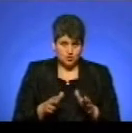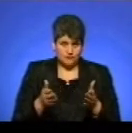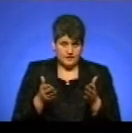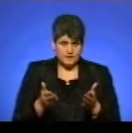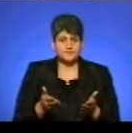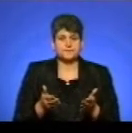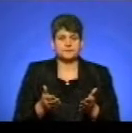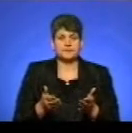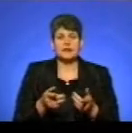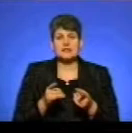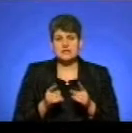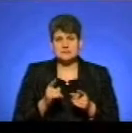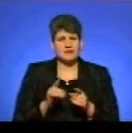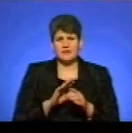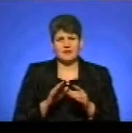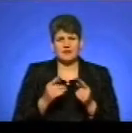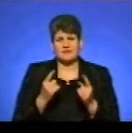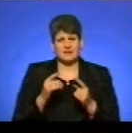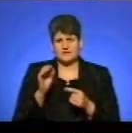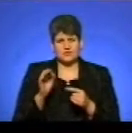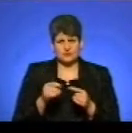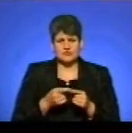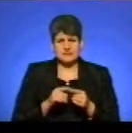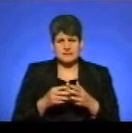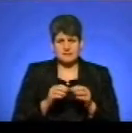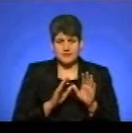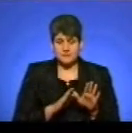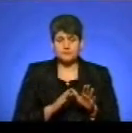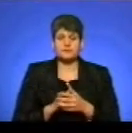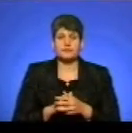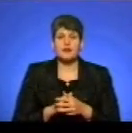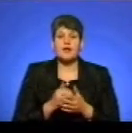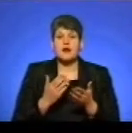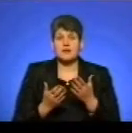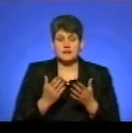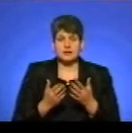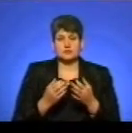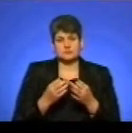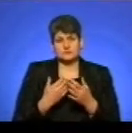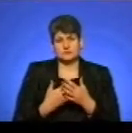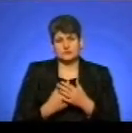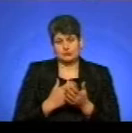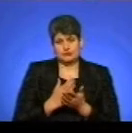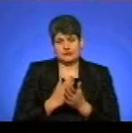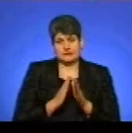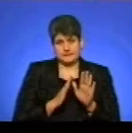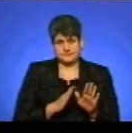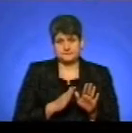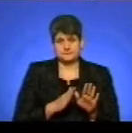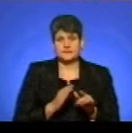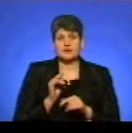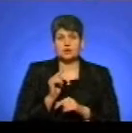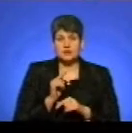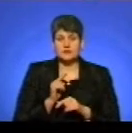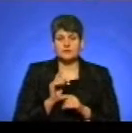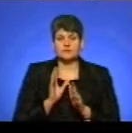ну, насправді, невеликий відсоток таких сімей. Але, допустимо, що таке є, тоді